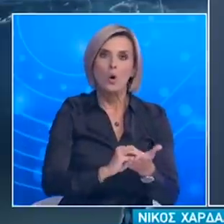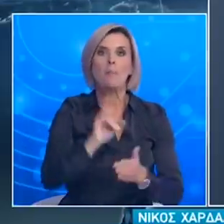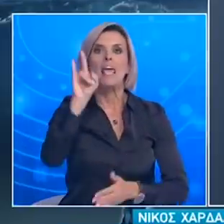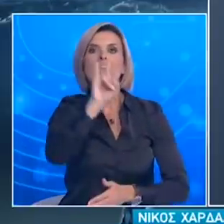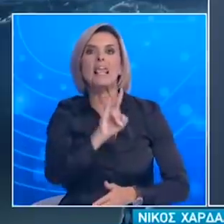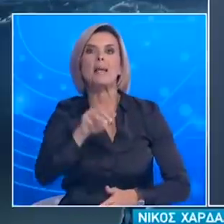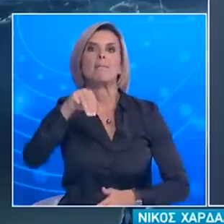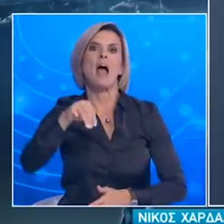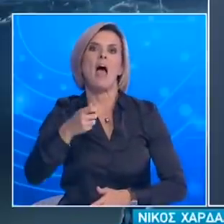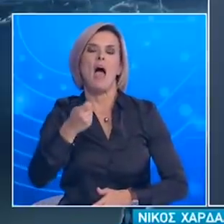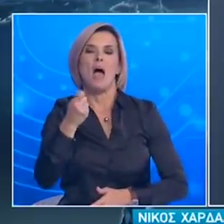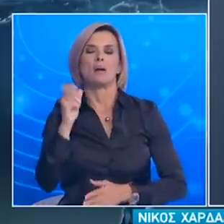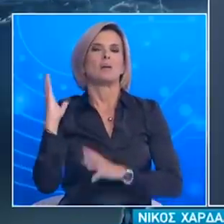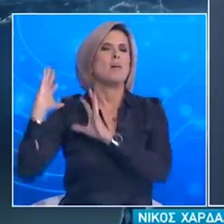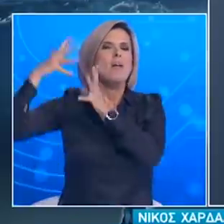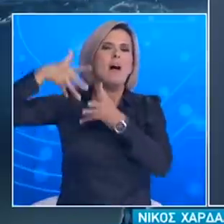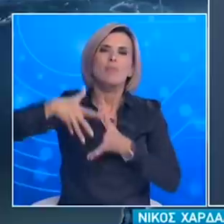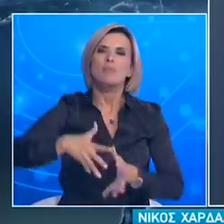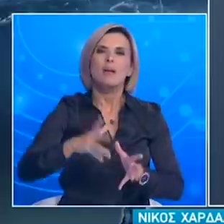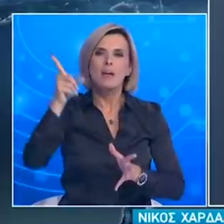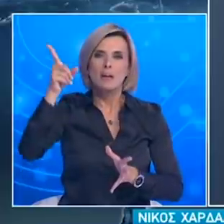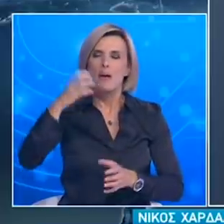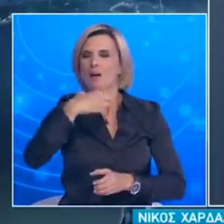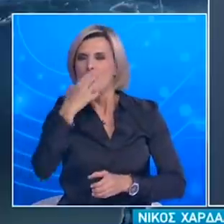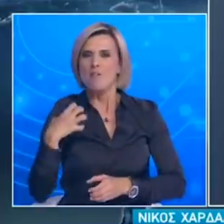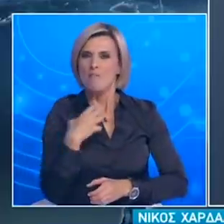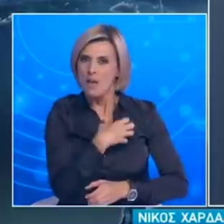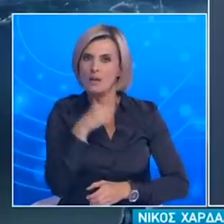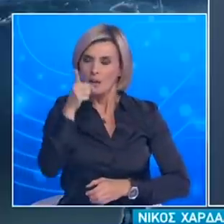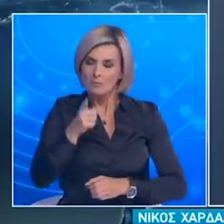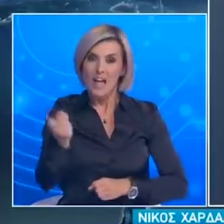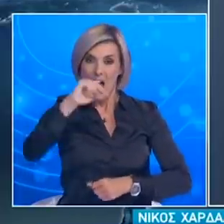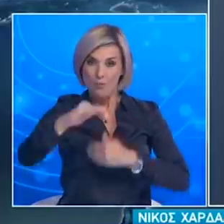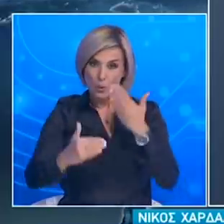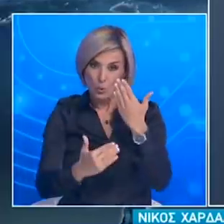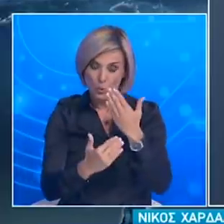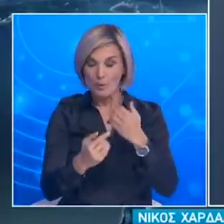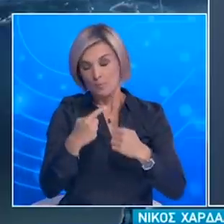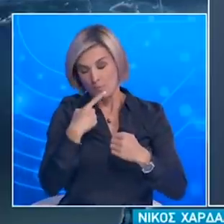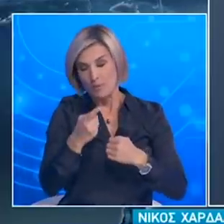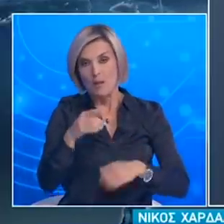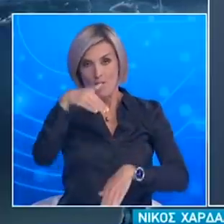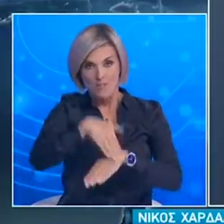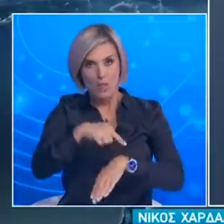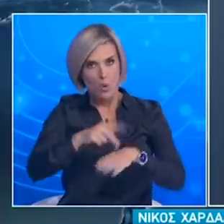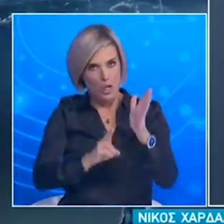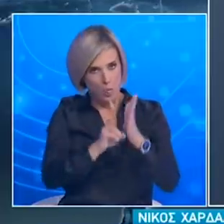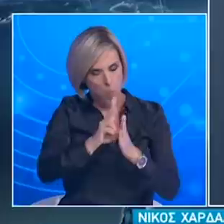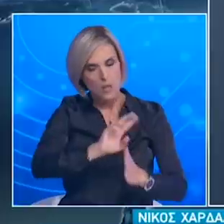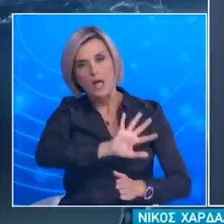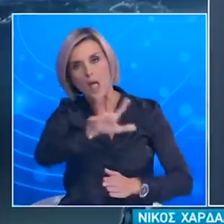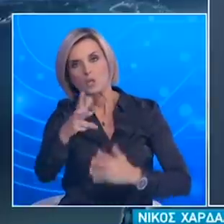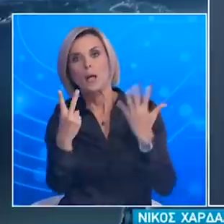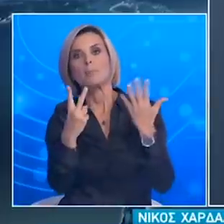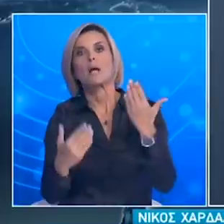όπου από αύριο στις 6 το πρωί ισχύει η απαγόρευση λειτουργίας χώρων εστίασης και διασκέδασης από τα μεσάνυχτώ στις 7 το πρωί και το